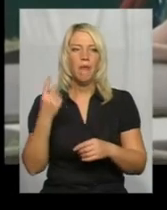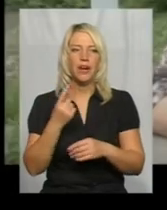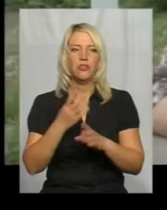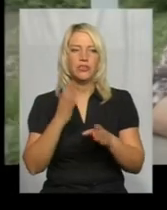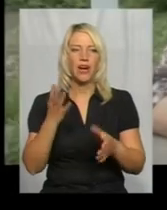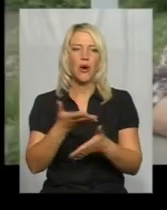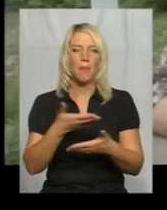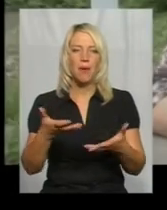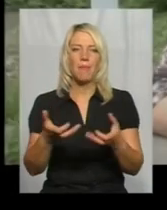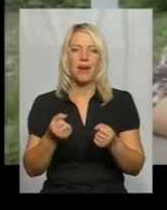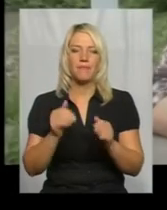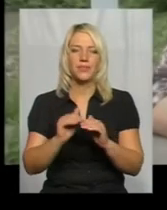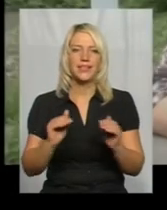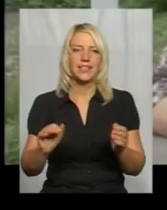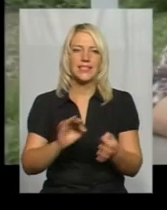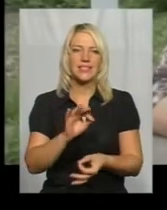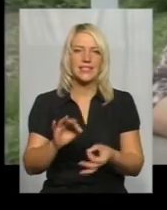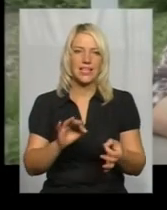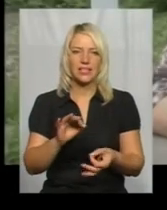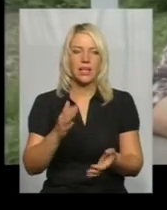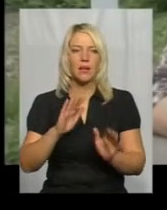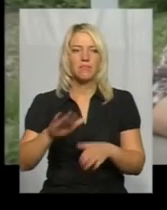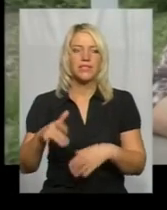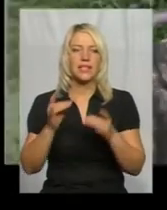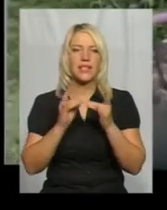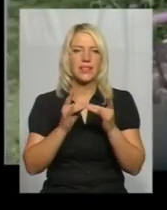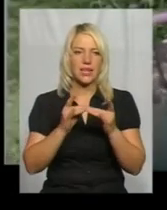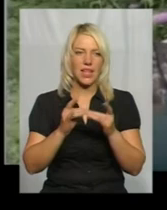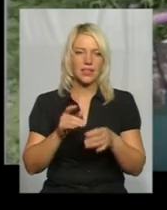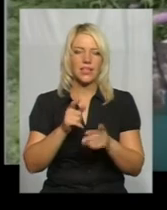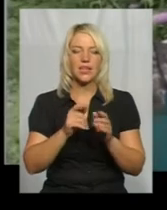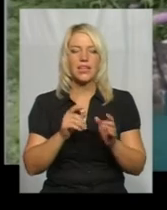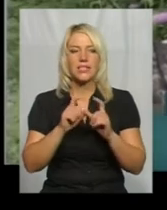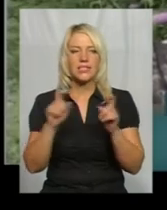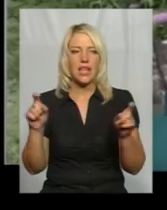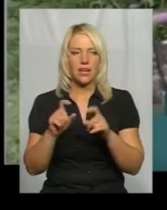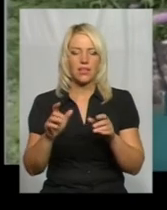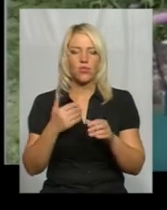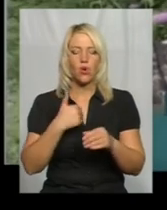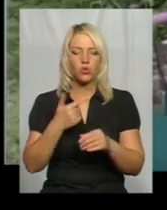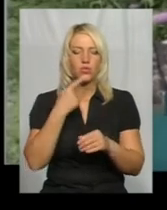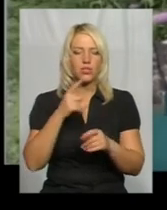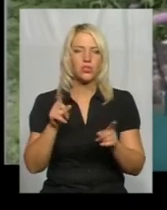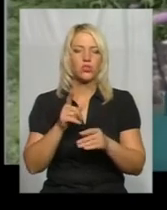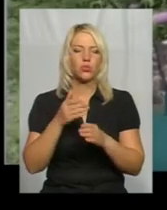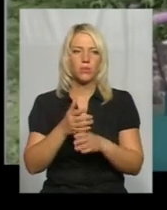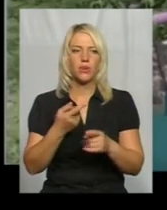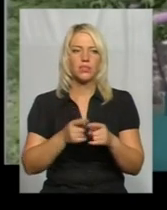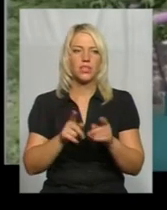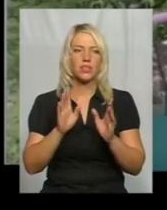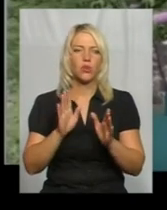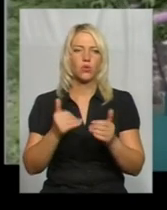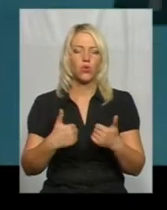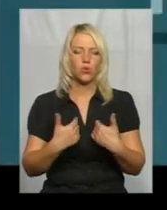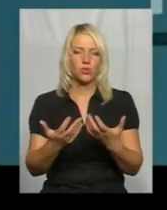беремо дітей з рід після інтернатних закладів. Хочу ще наголосити, допомагаємо тільки тим, хто хоче прийняти